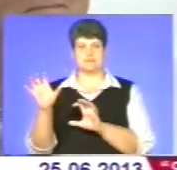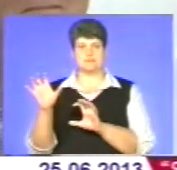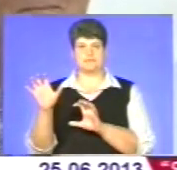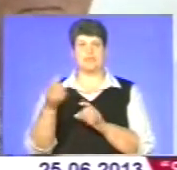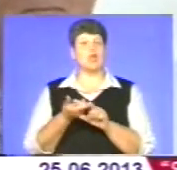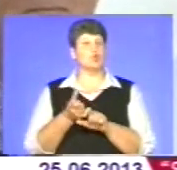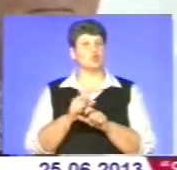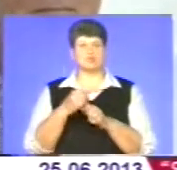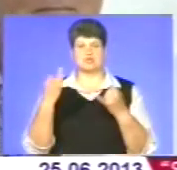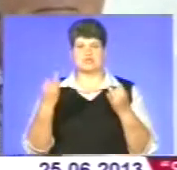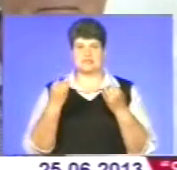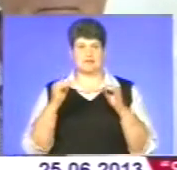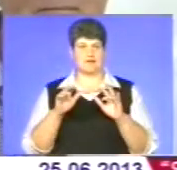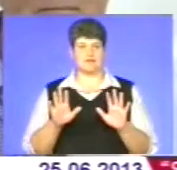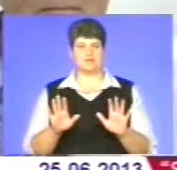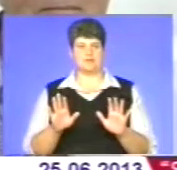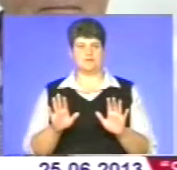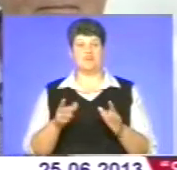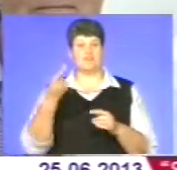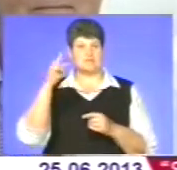цікава річ. Ви знаєте,